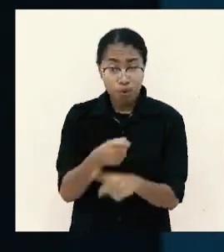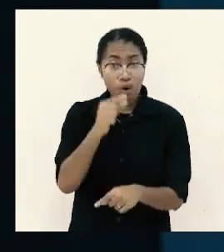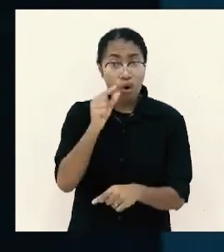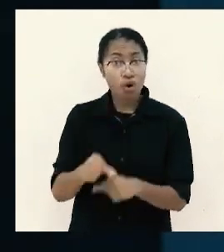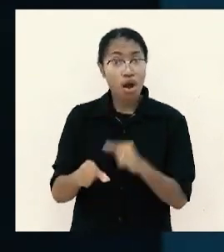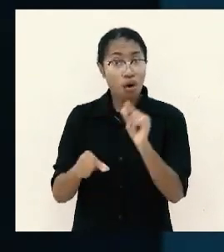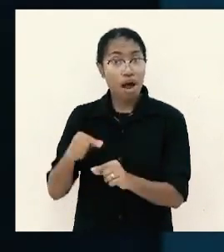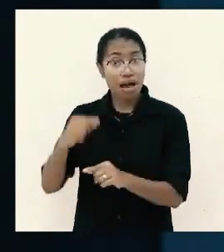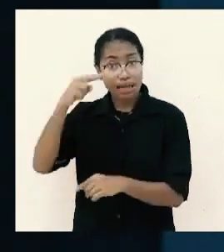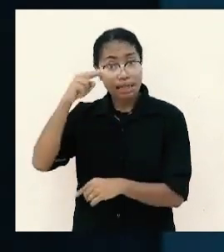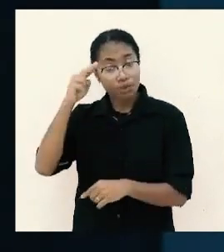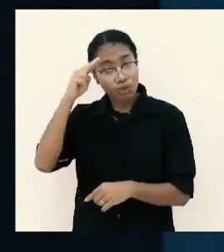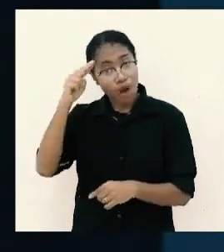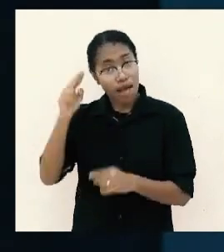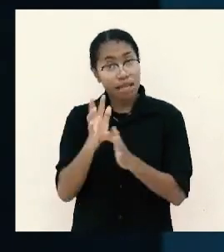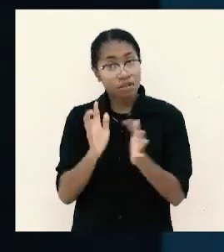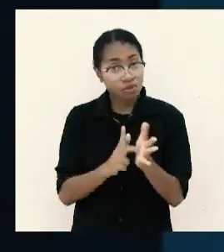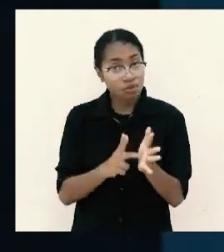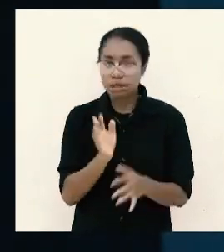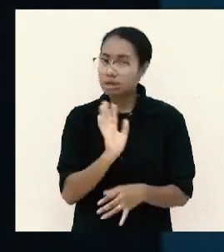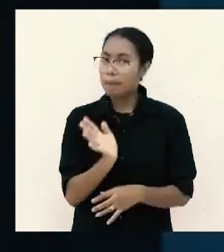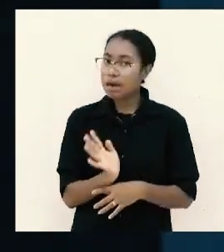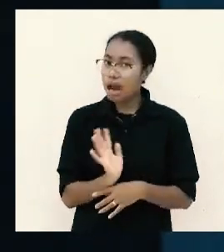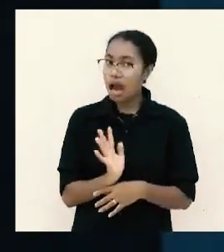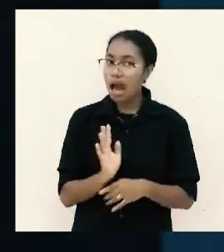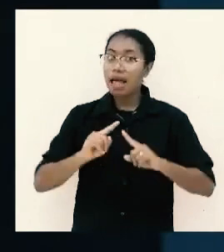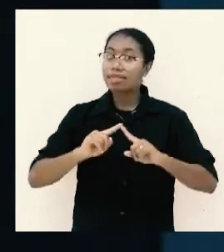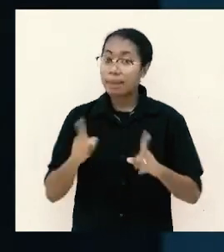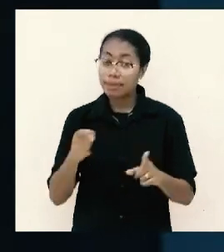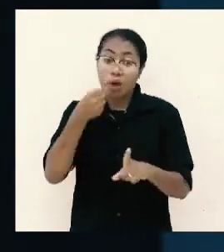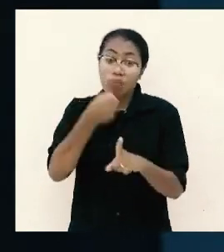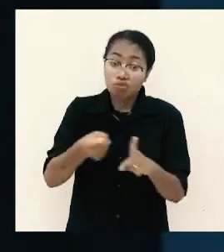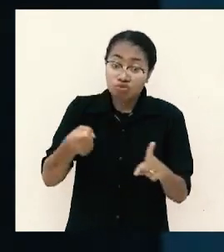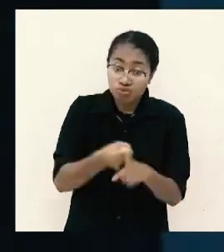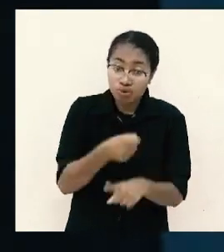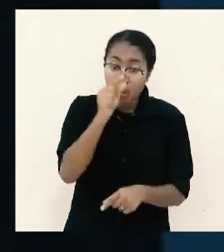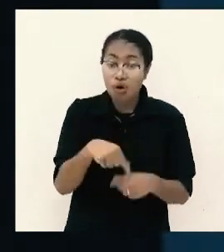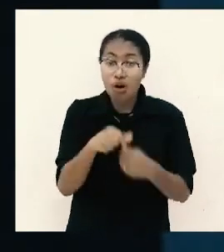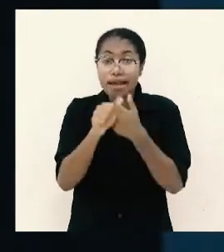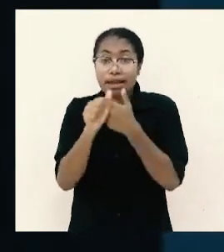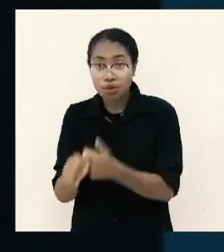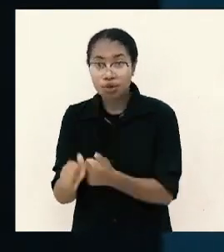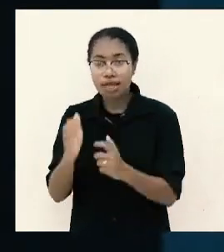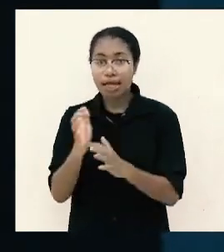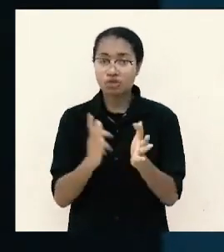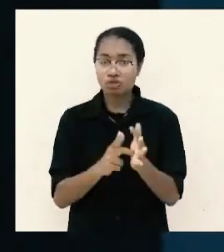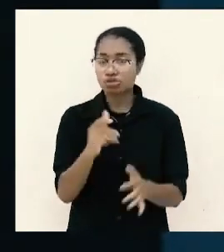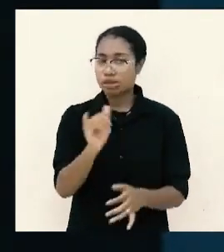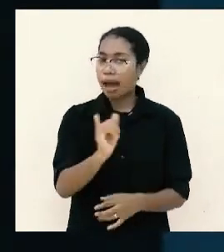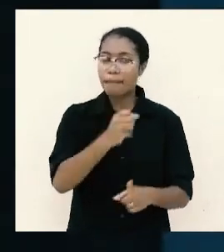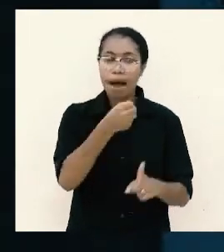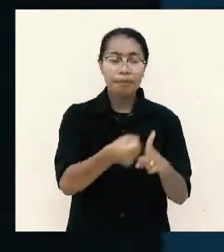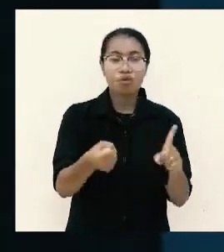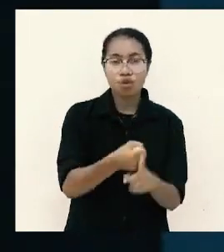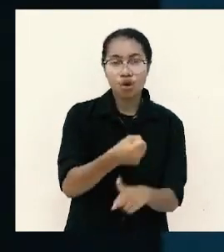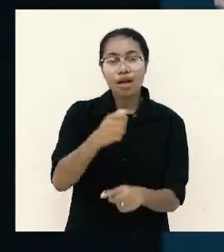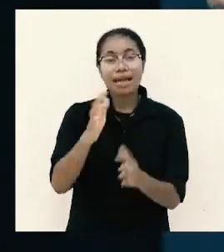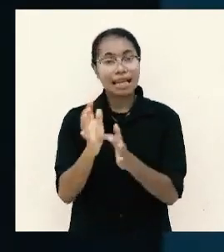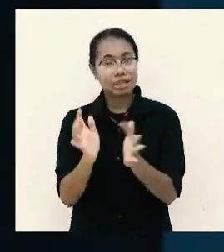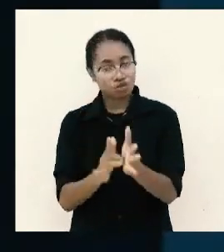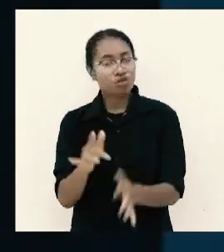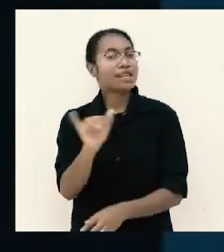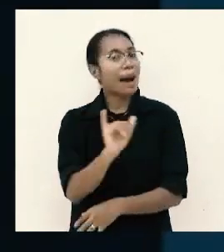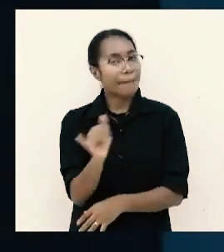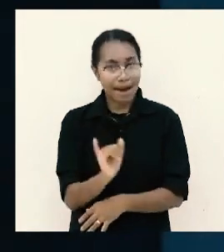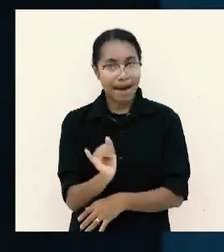dengan menganiaya para pengikut Yesus Paulus sama dengan menganiaya Yesus. Demikian juga kalau berbuat baik